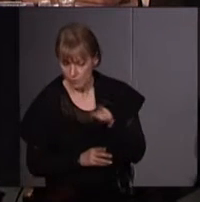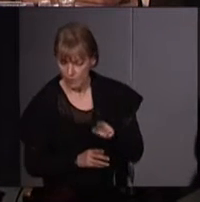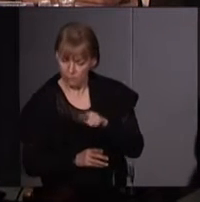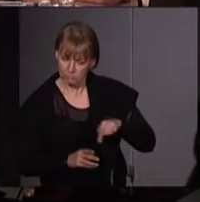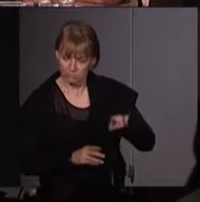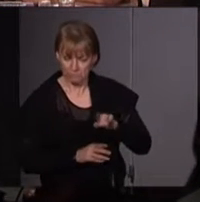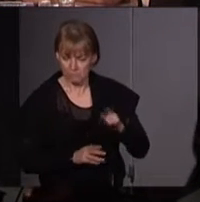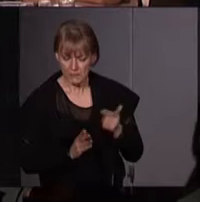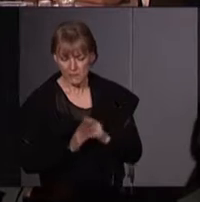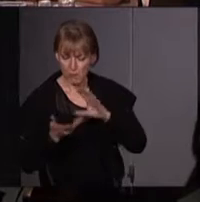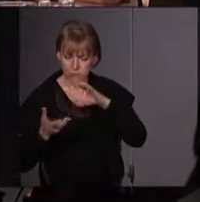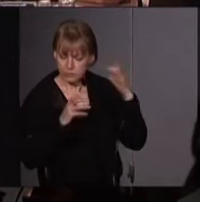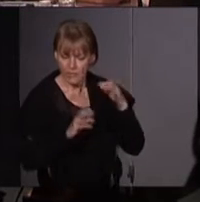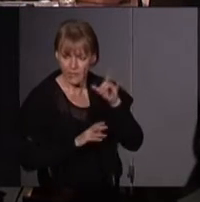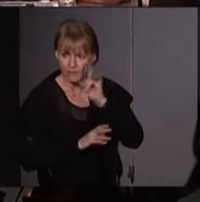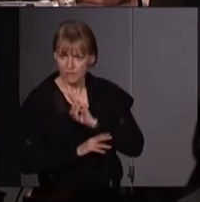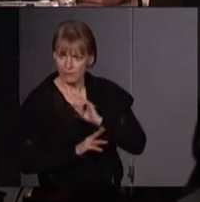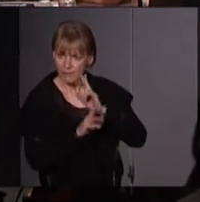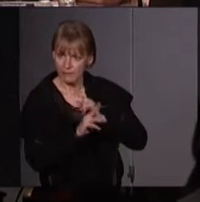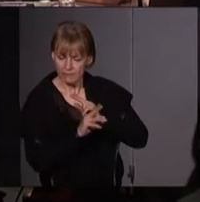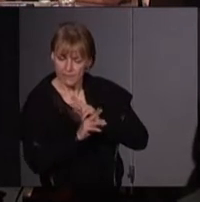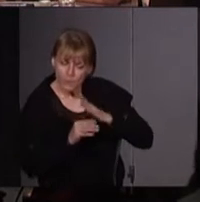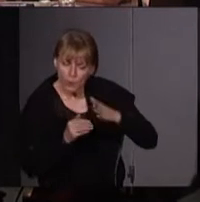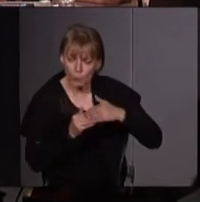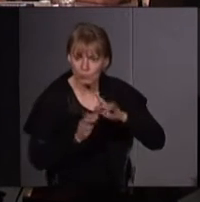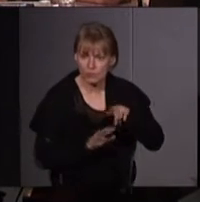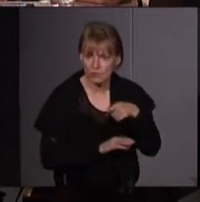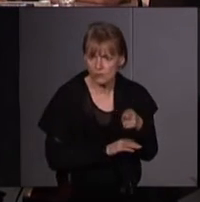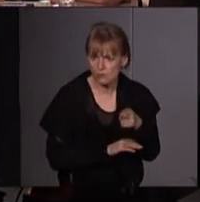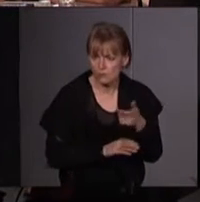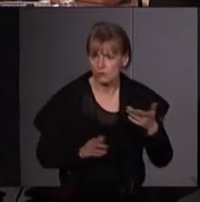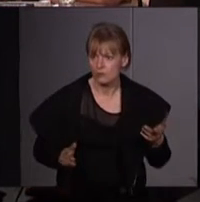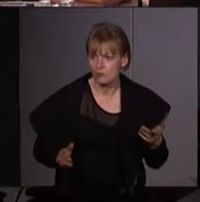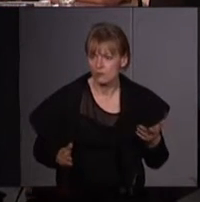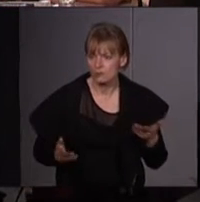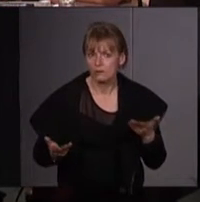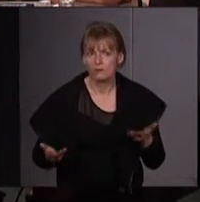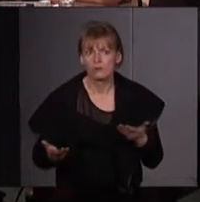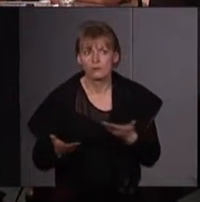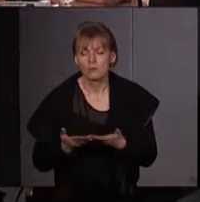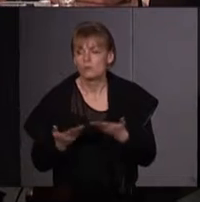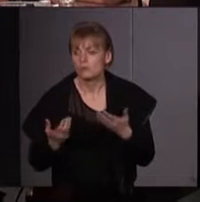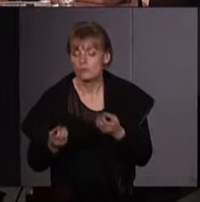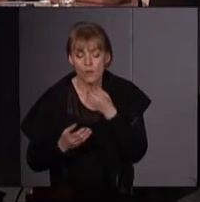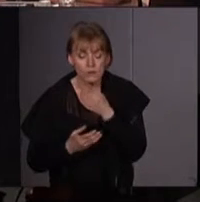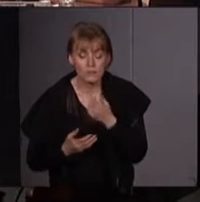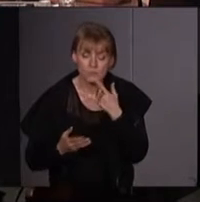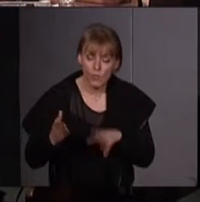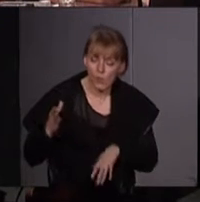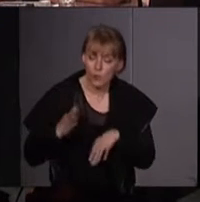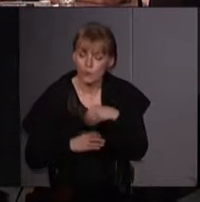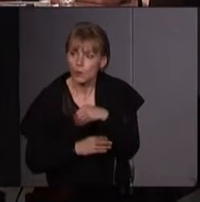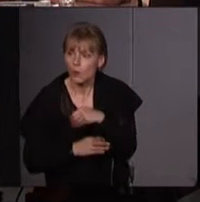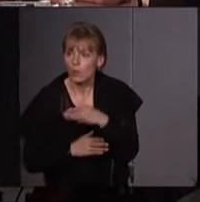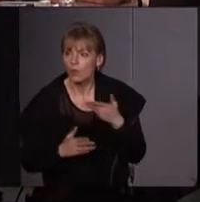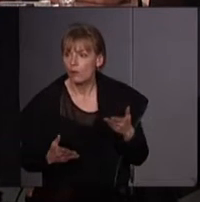femme comme étant plus proche de la nature. C'est une chose du sens commun quand on parle en dehors du milieu féministe, quand on parle